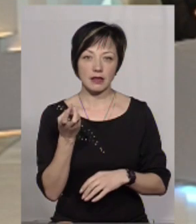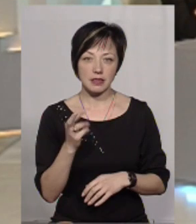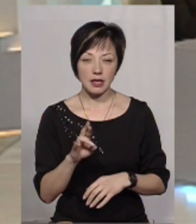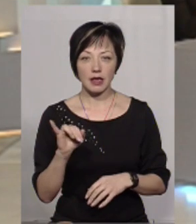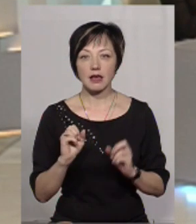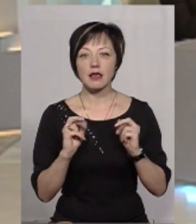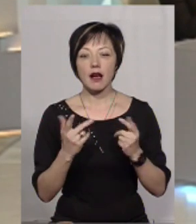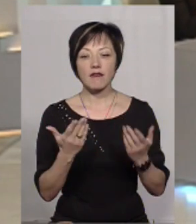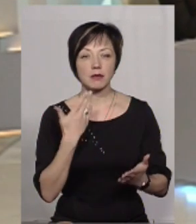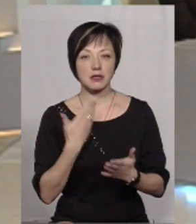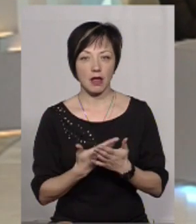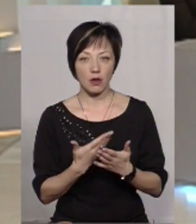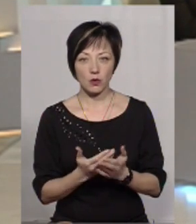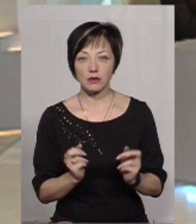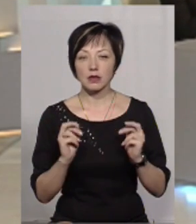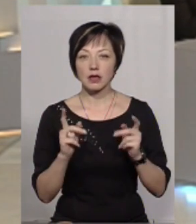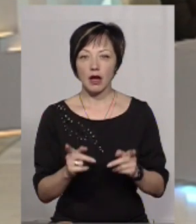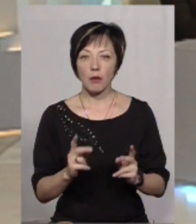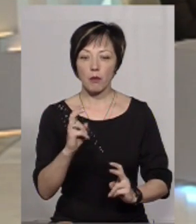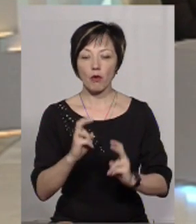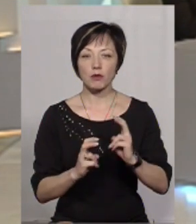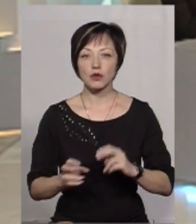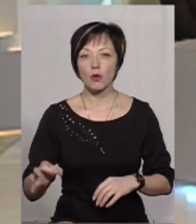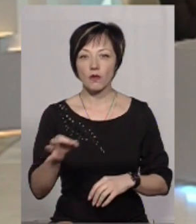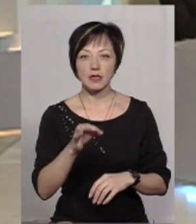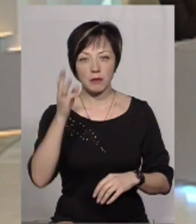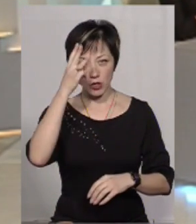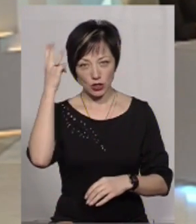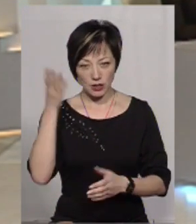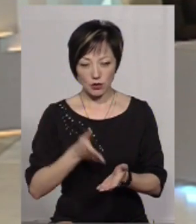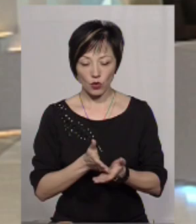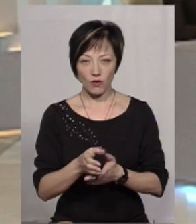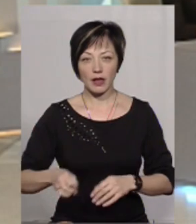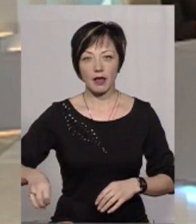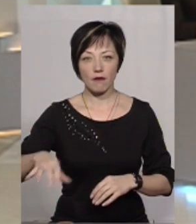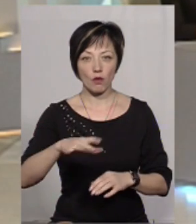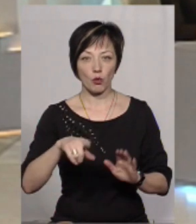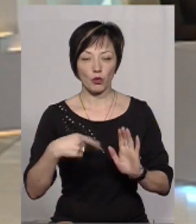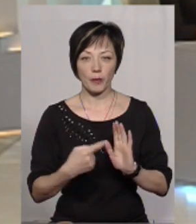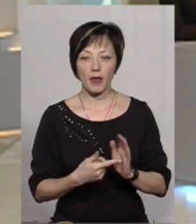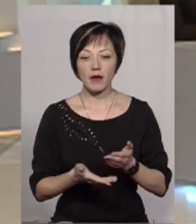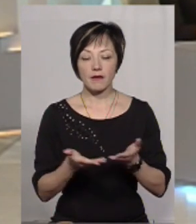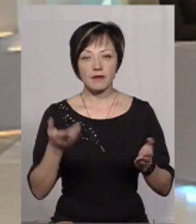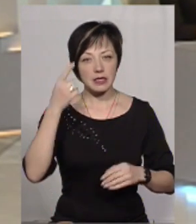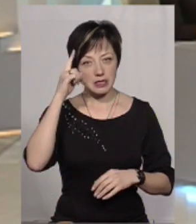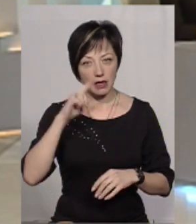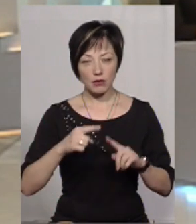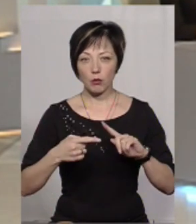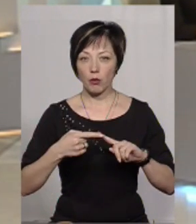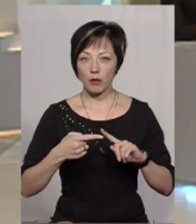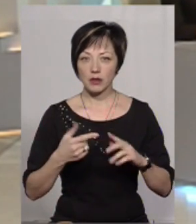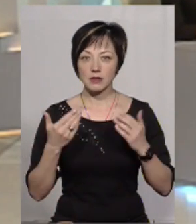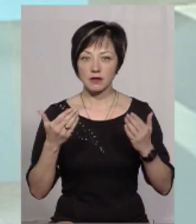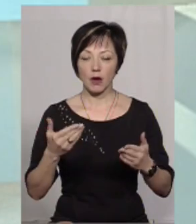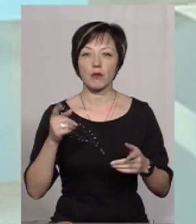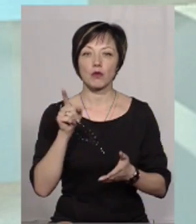і як вам здалося, от наскільки промисловці Хмельниччини зорієнтовані на Європу? Ви знаєте, по-перше, ми з вами